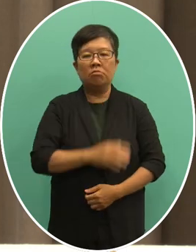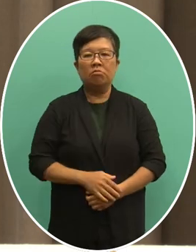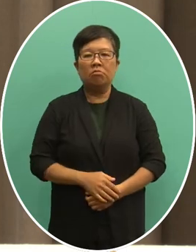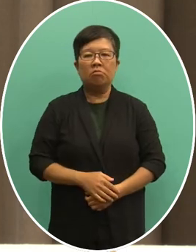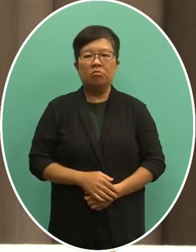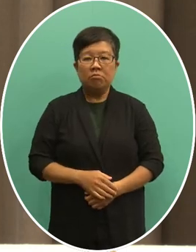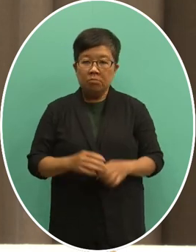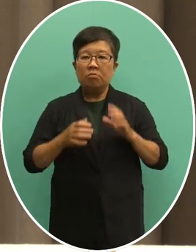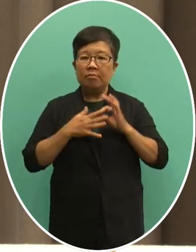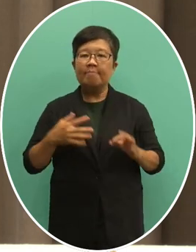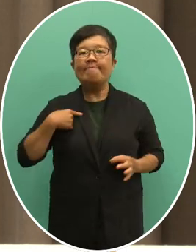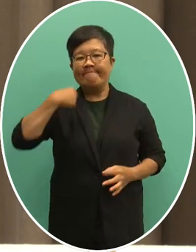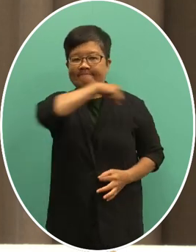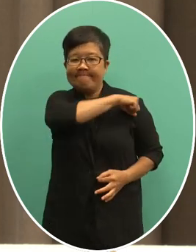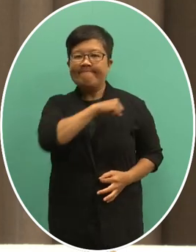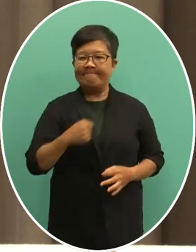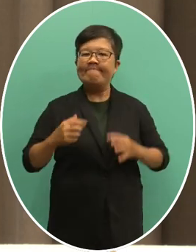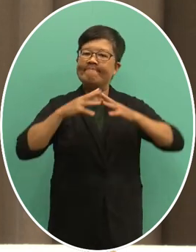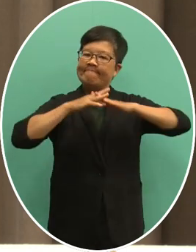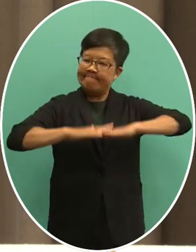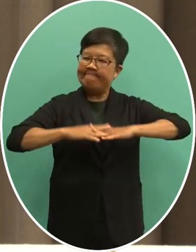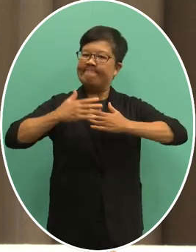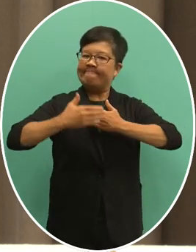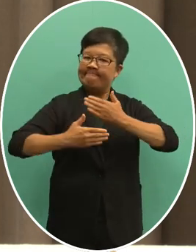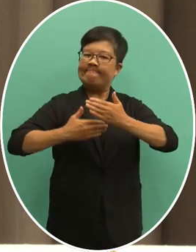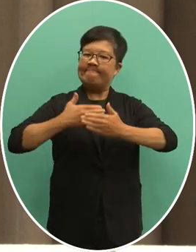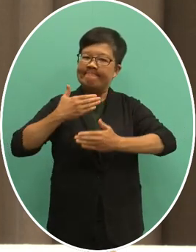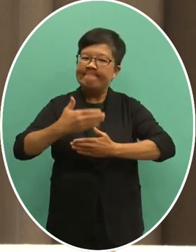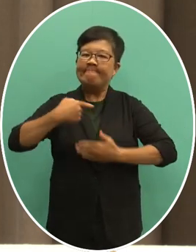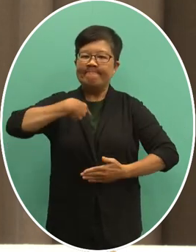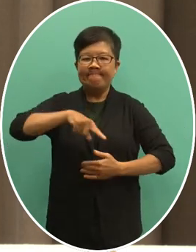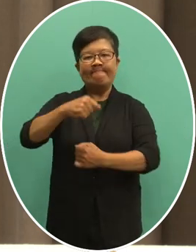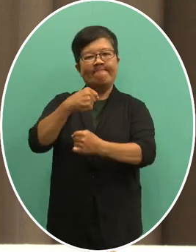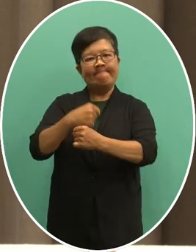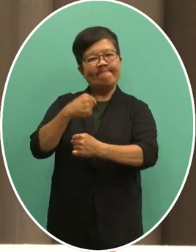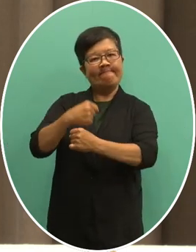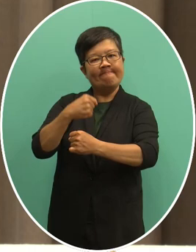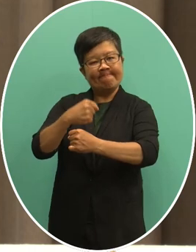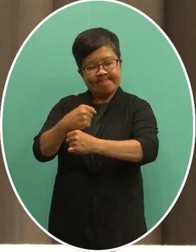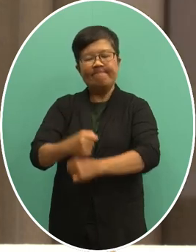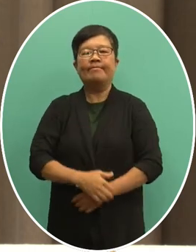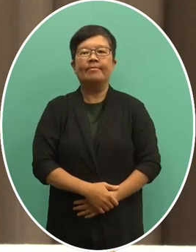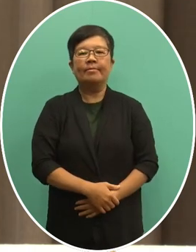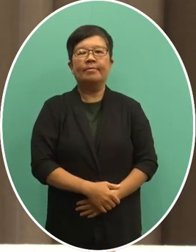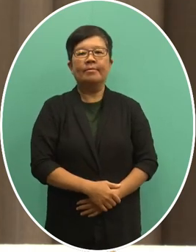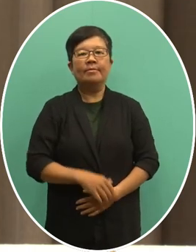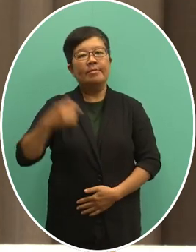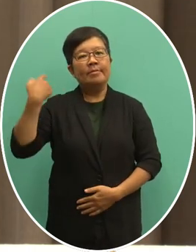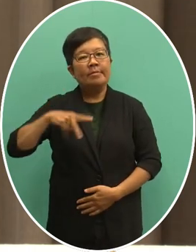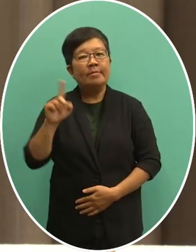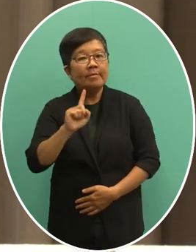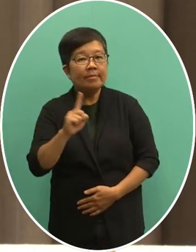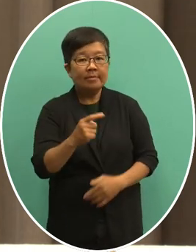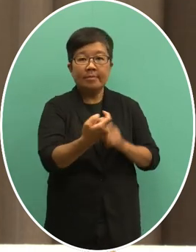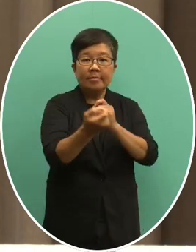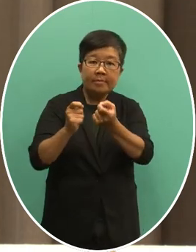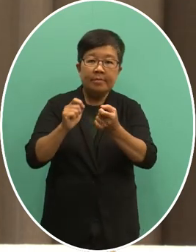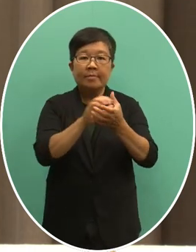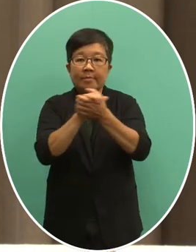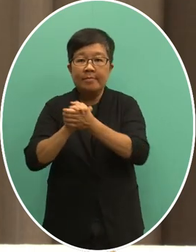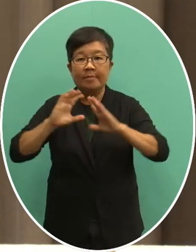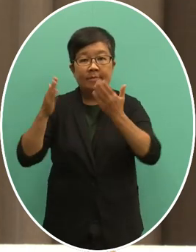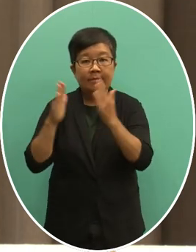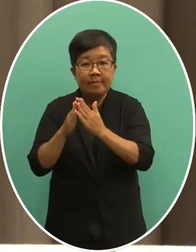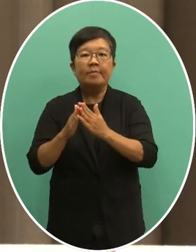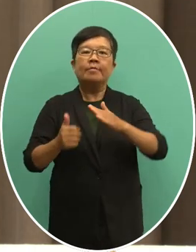我们将继续采取稳健务实的做法来推案包括恰请友邦在联大总